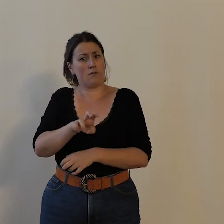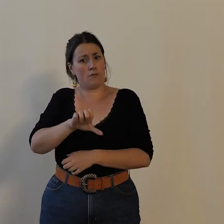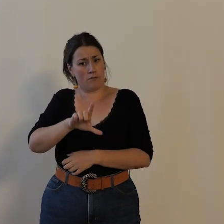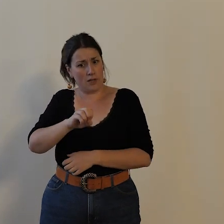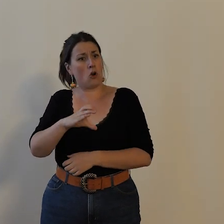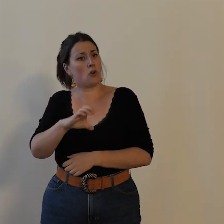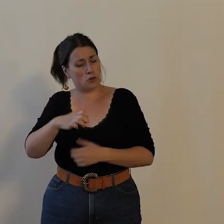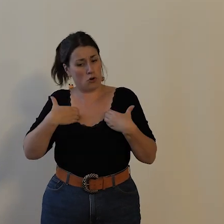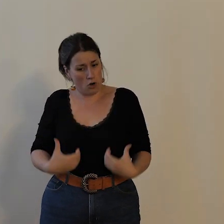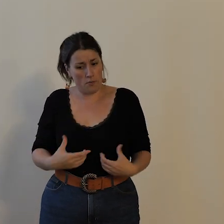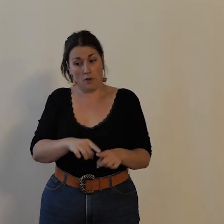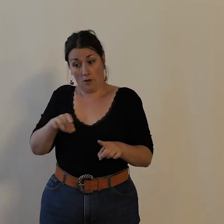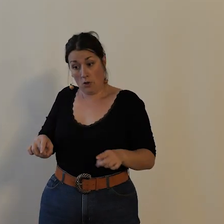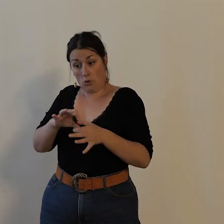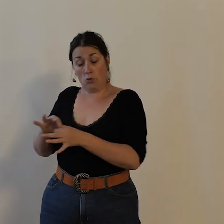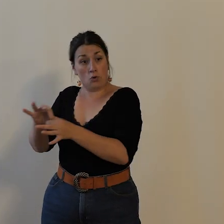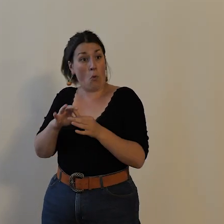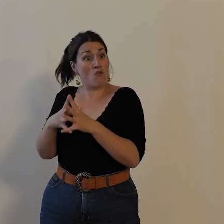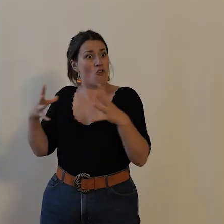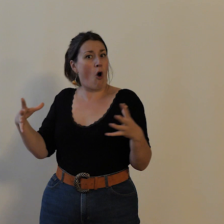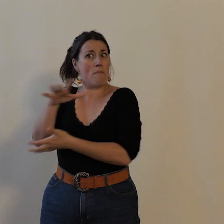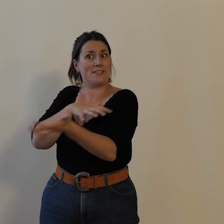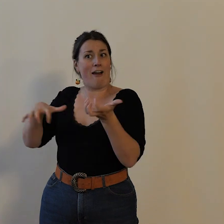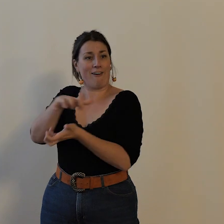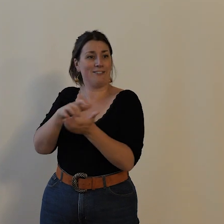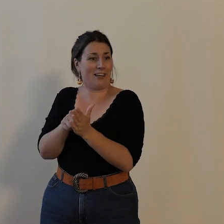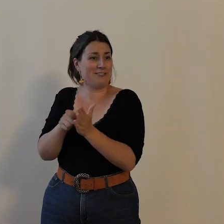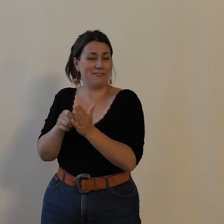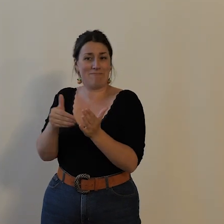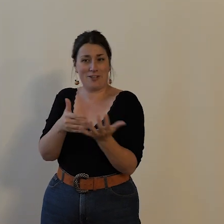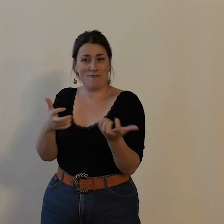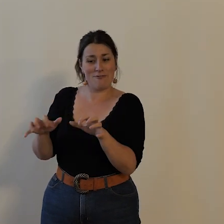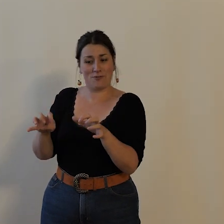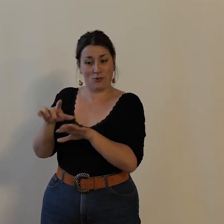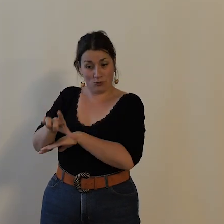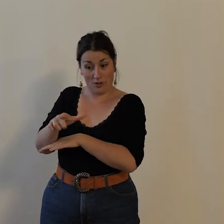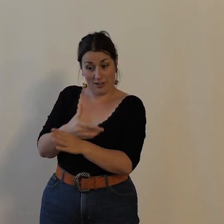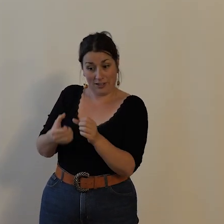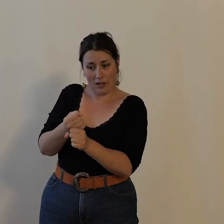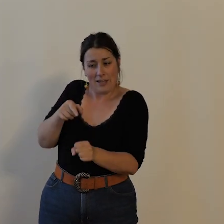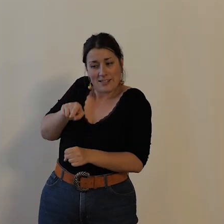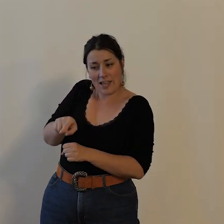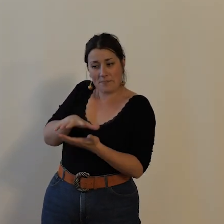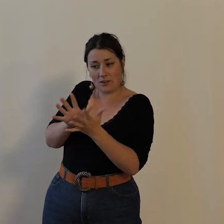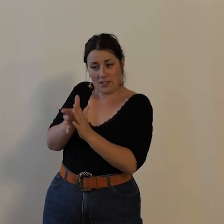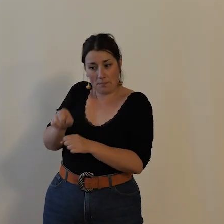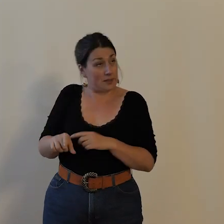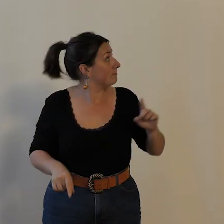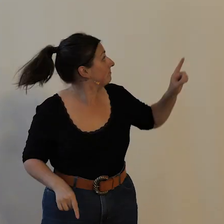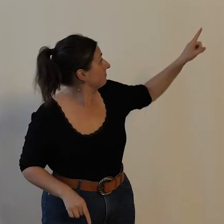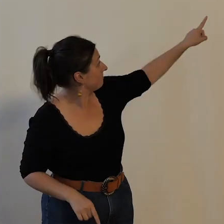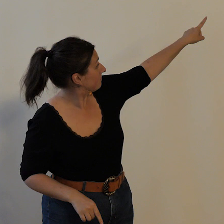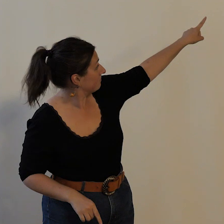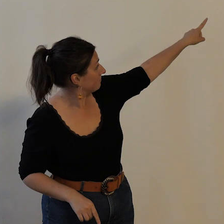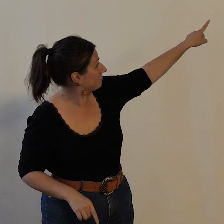l'union vélocypédique du Grand Bazar 1902 voilà l'union vélocypédique du Grand Bazar qui participe à la fameuse